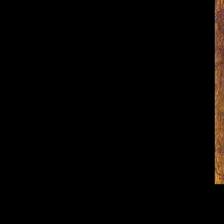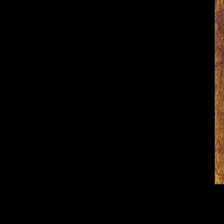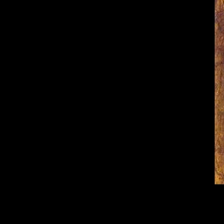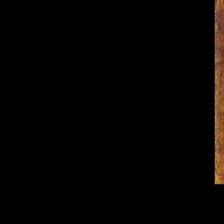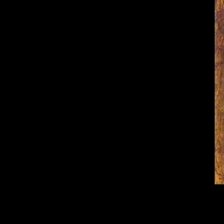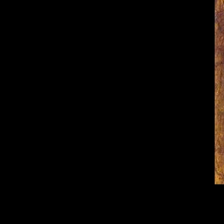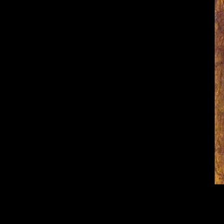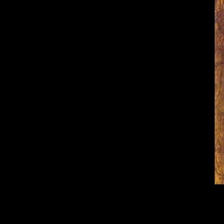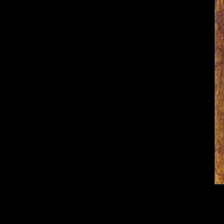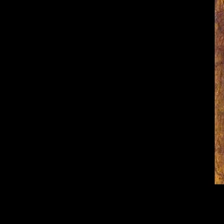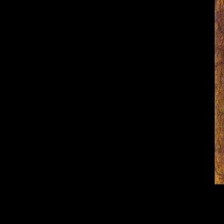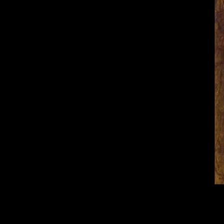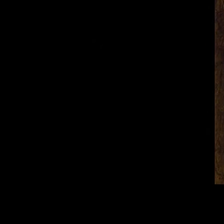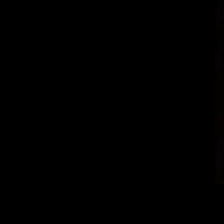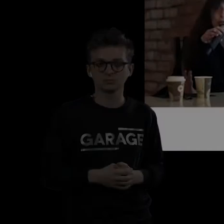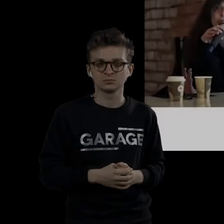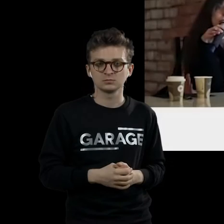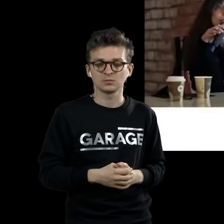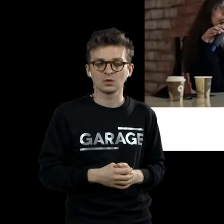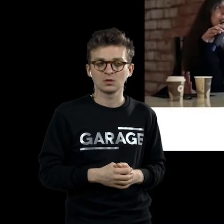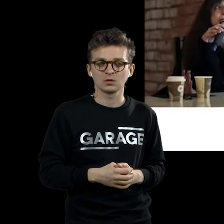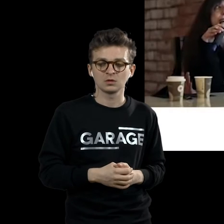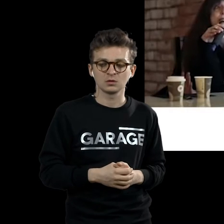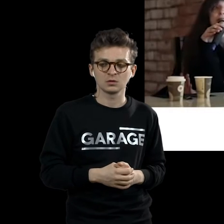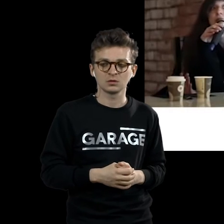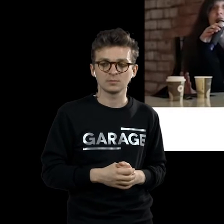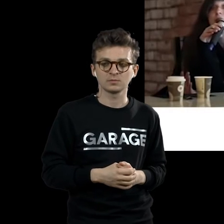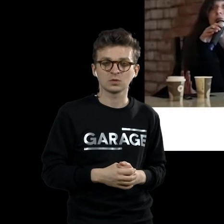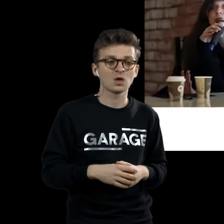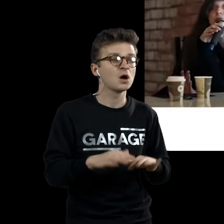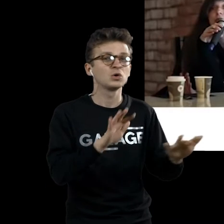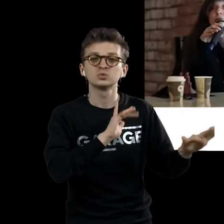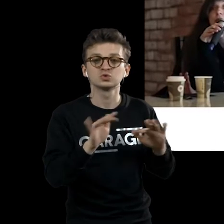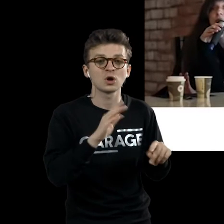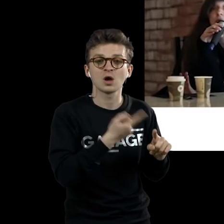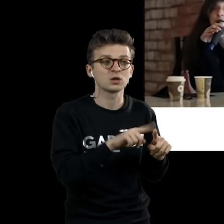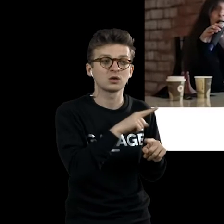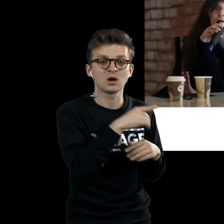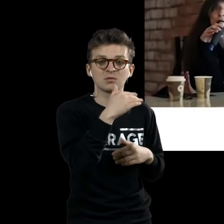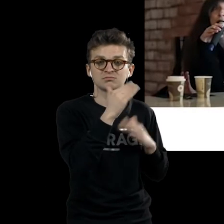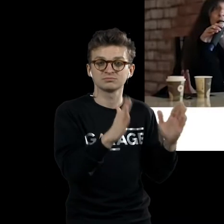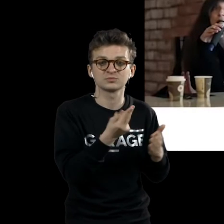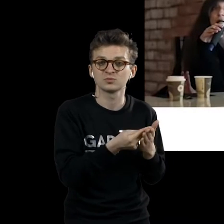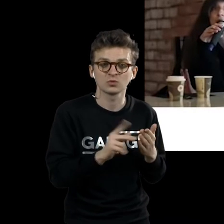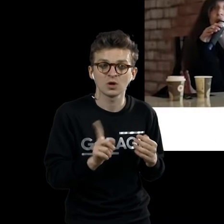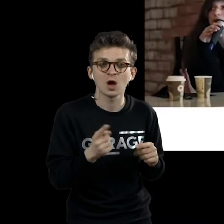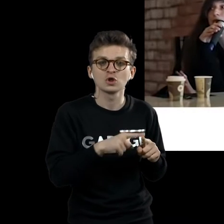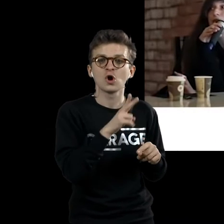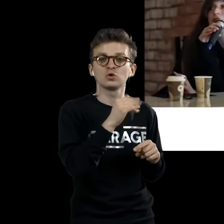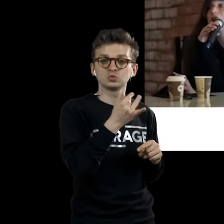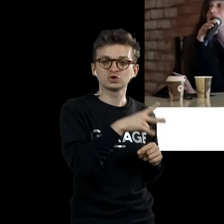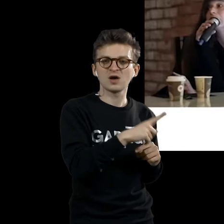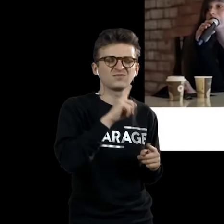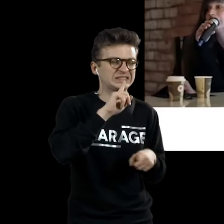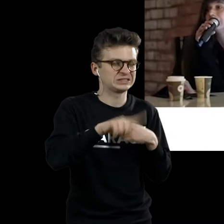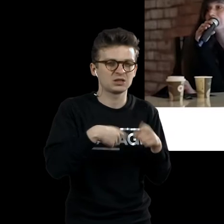такт движению поезда. Более того, сюжет этой картины является алиби для Дюшана, который всегда утверждал, что